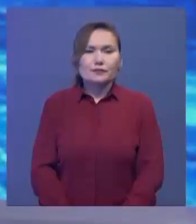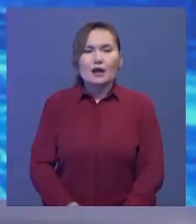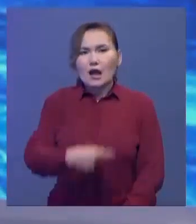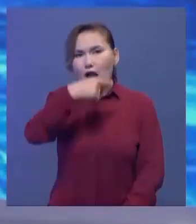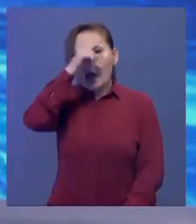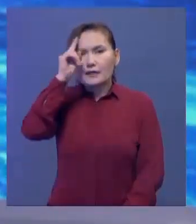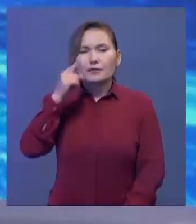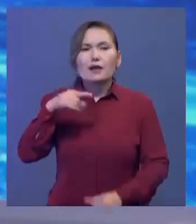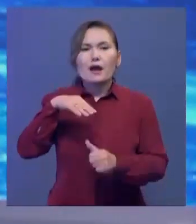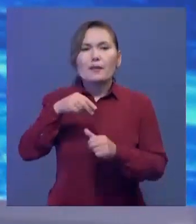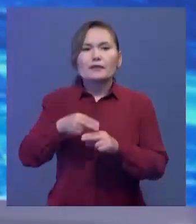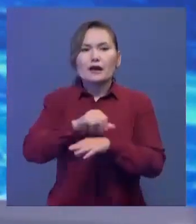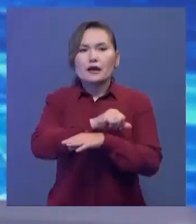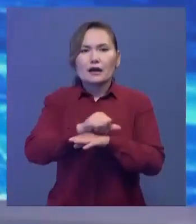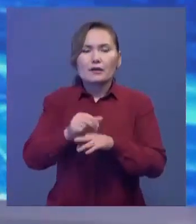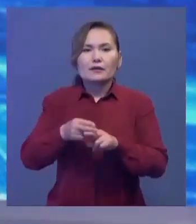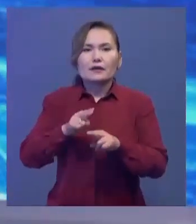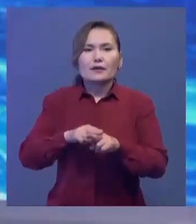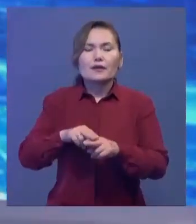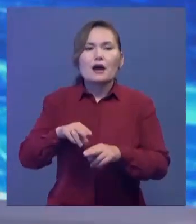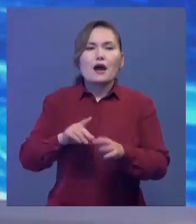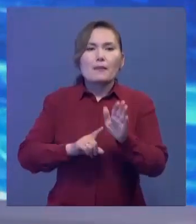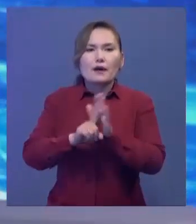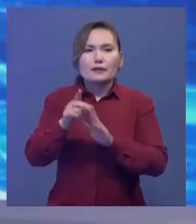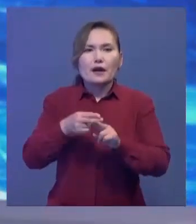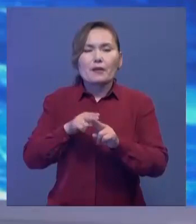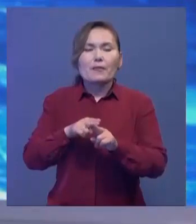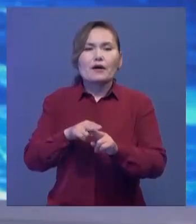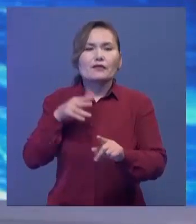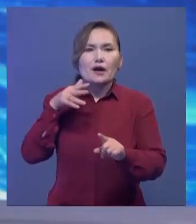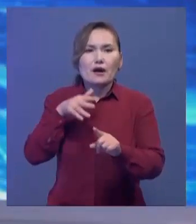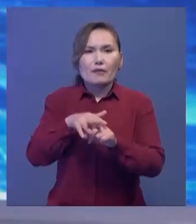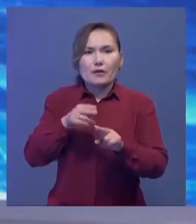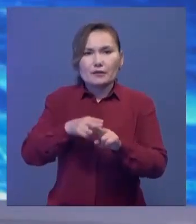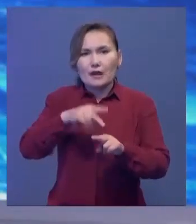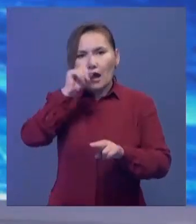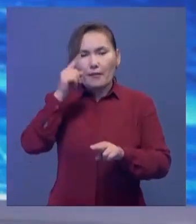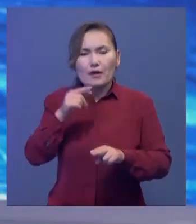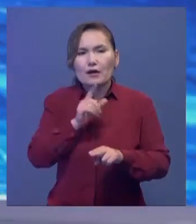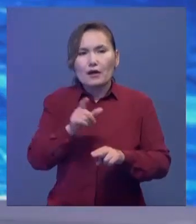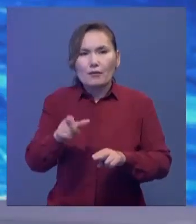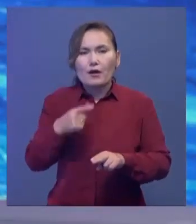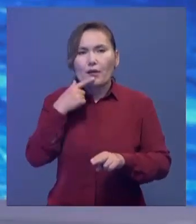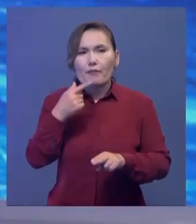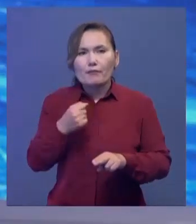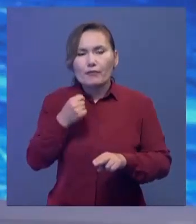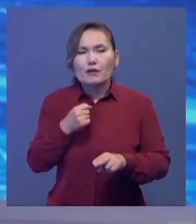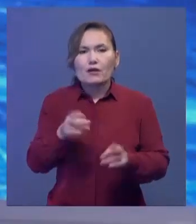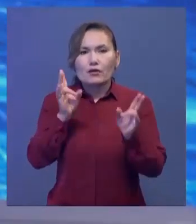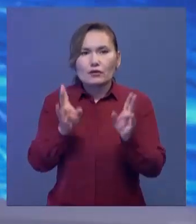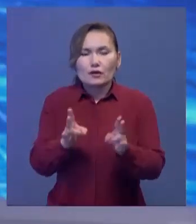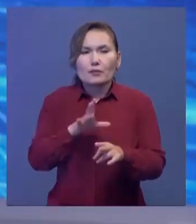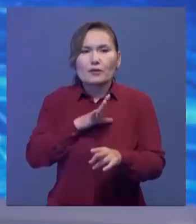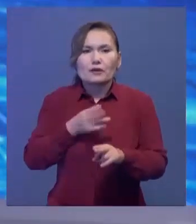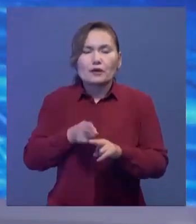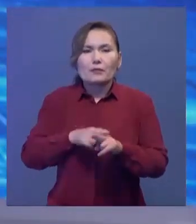Азербайжан мен Армения шег арасында армян тарапы бастаған атыстан Азербайжандық бір жауынгердің жарақат алғаны белгілі болды.